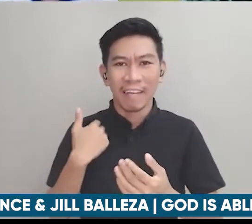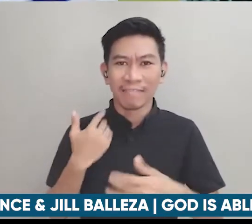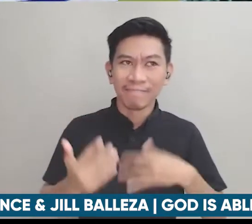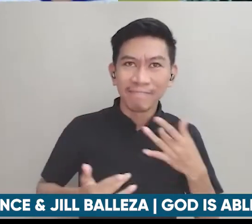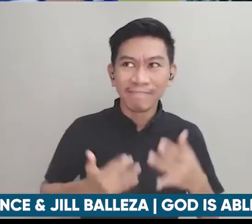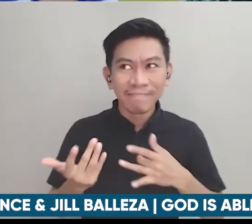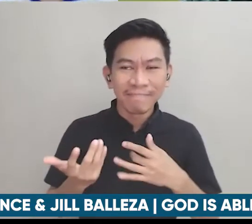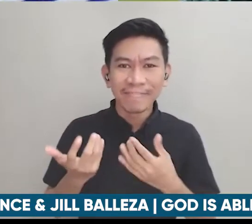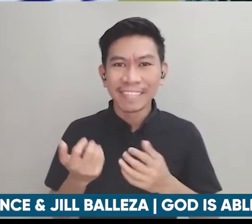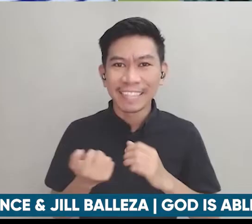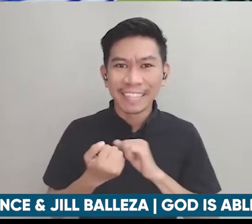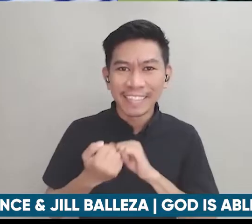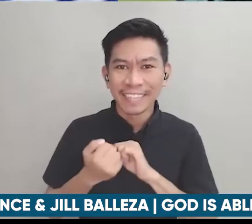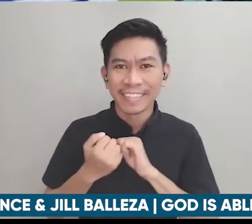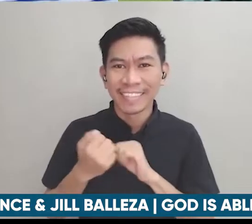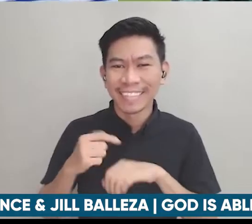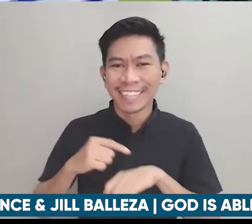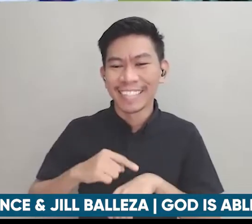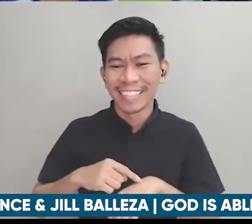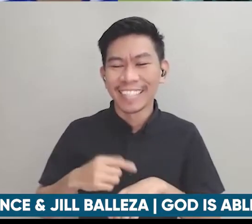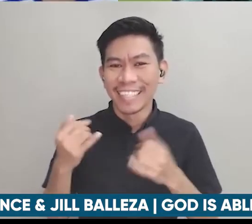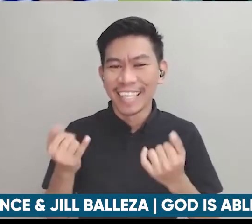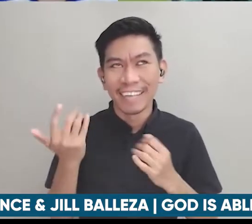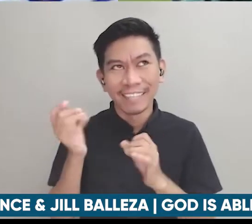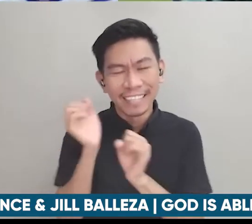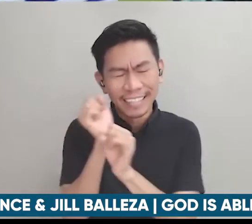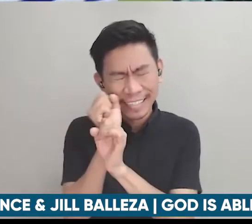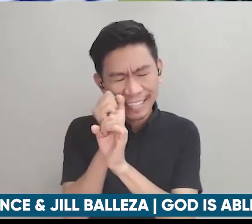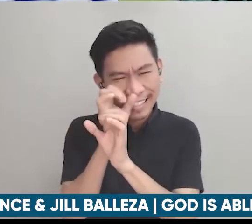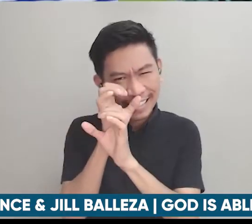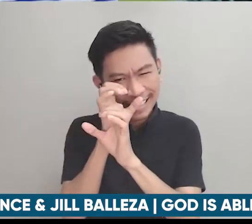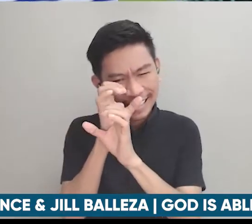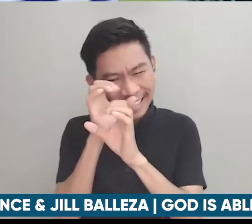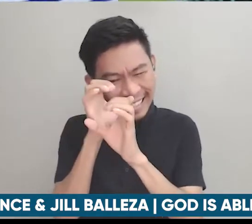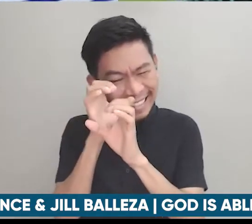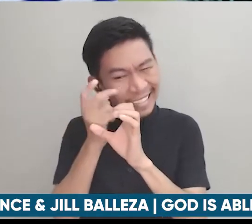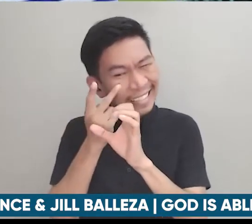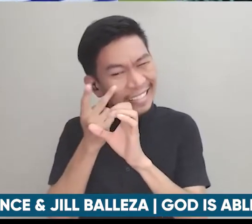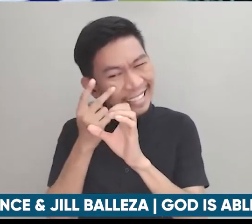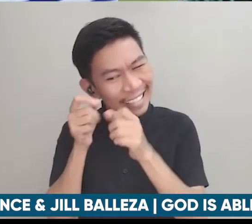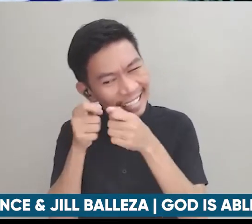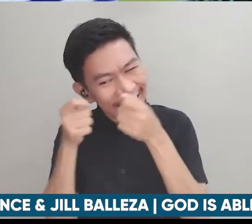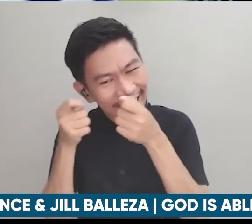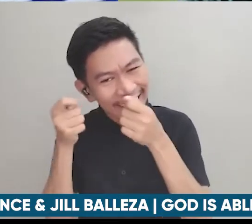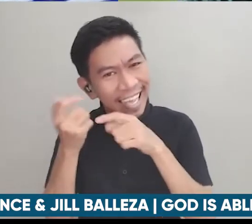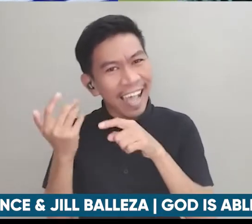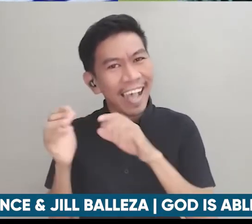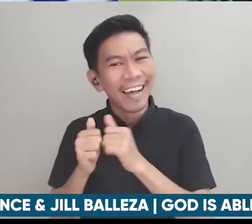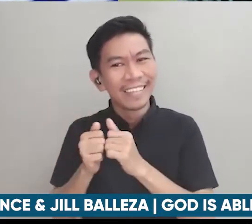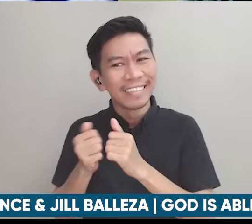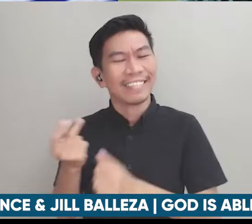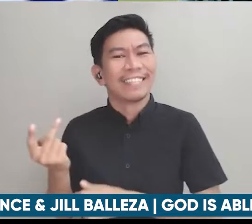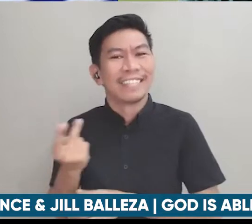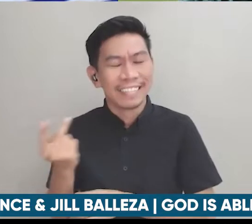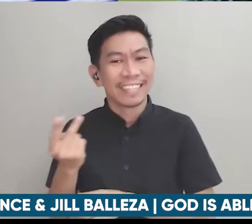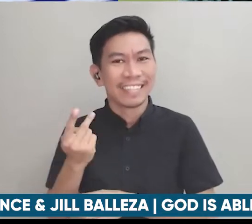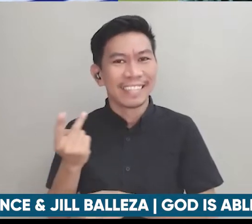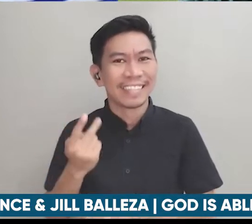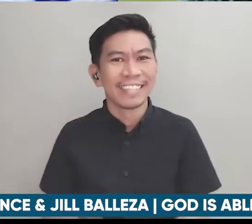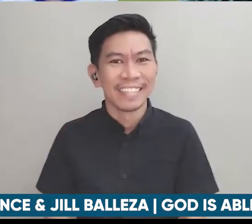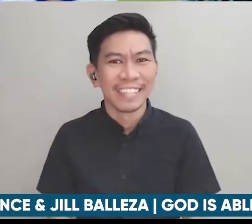parang glimpse of how it feels to be just the two of you so excited and